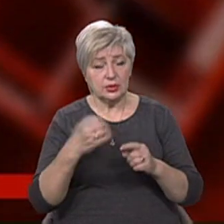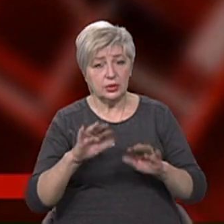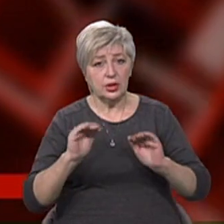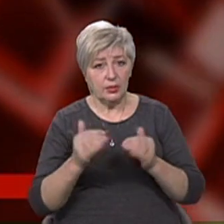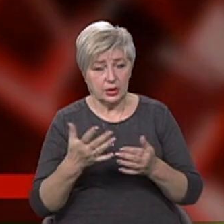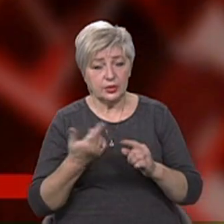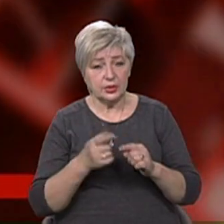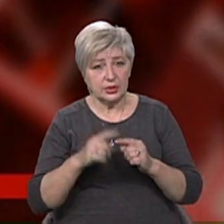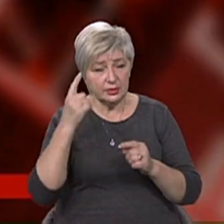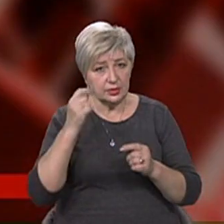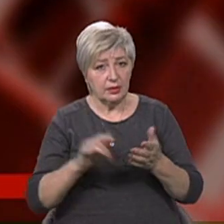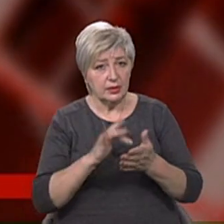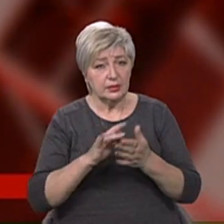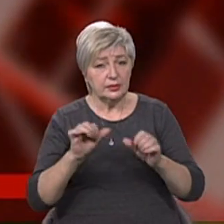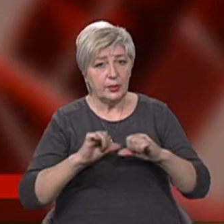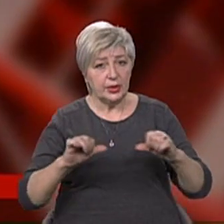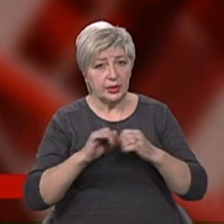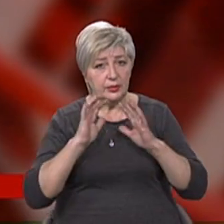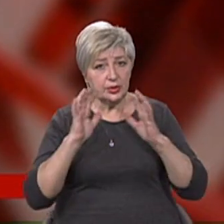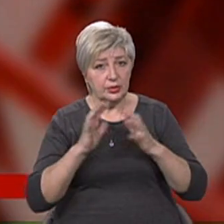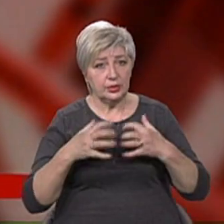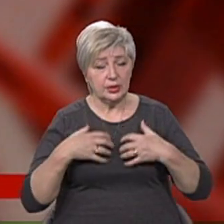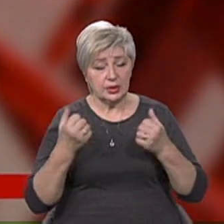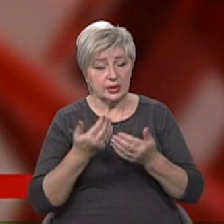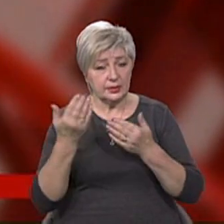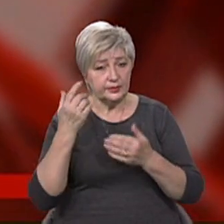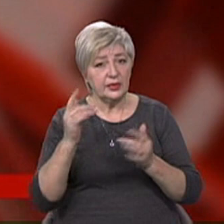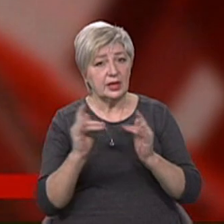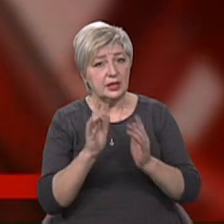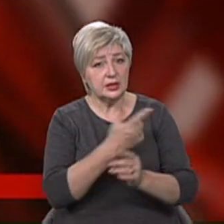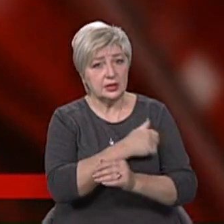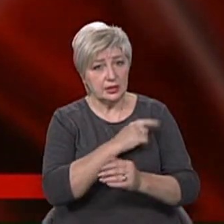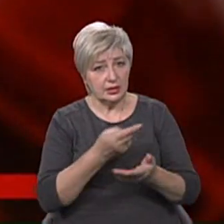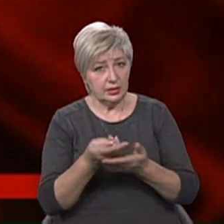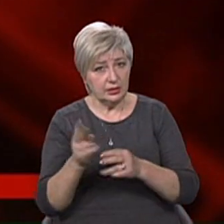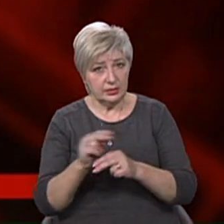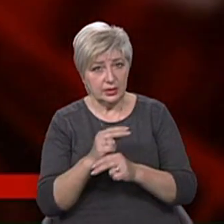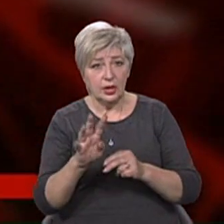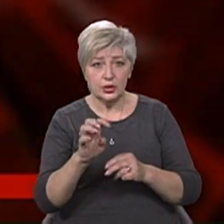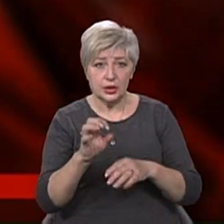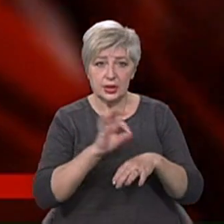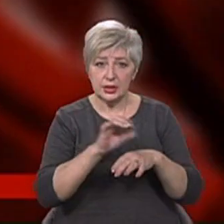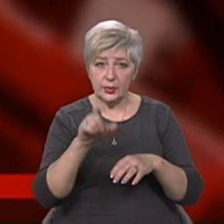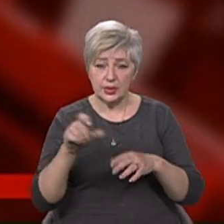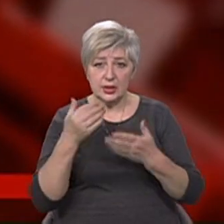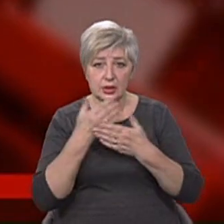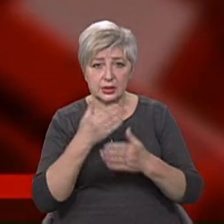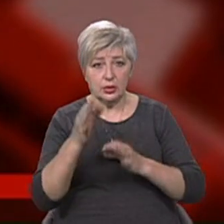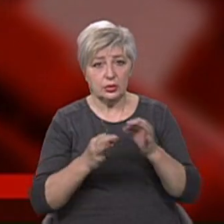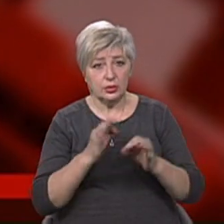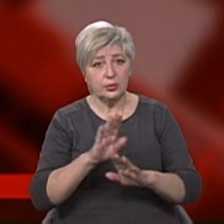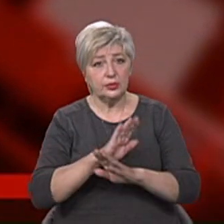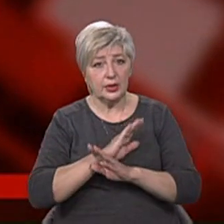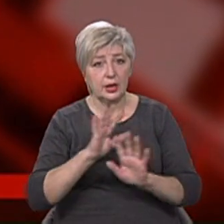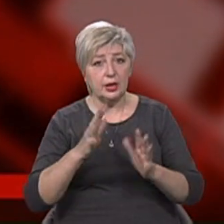департаменті охорони здоров'я. За їхніми даними, на стаціонарі перебувають майже 400 пацієнтів. За останню добу летальних випадків від